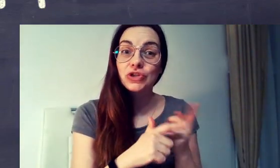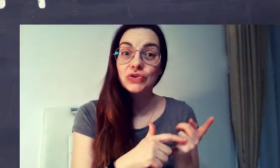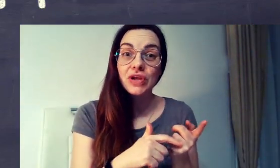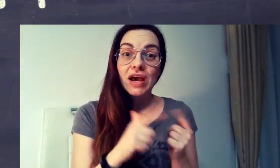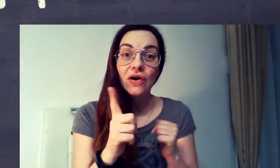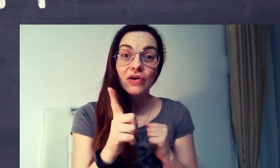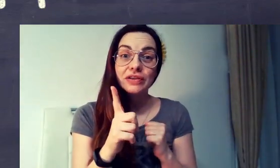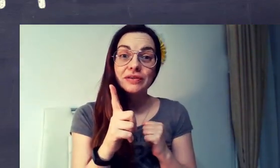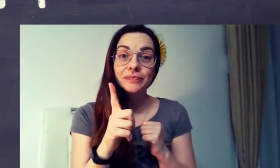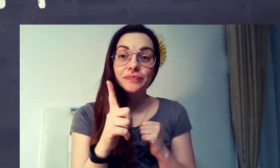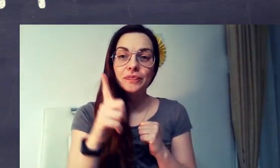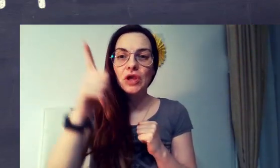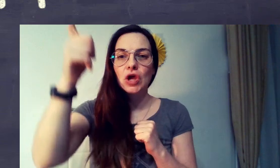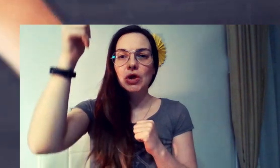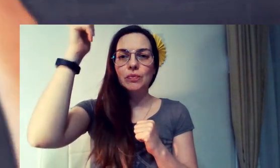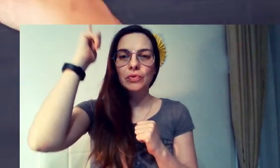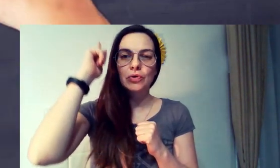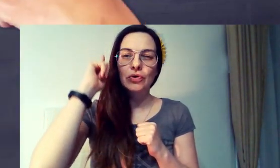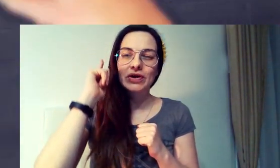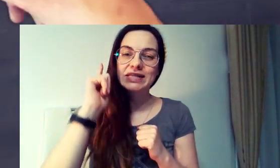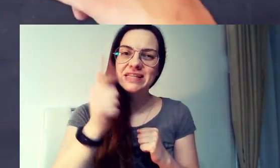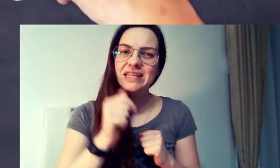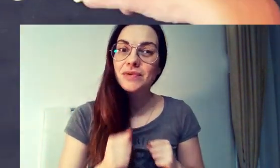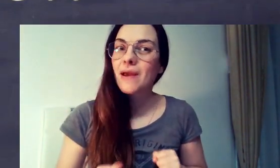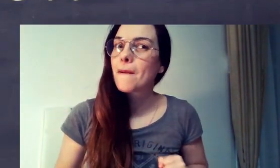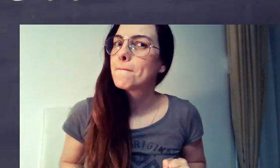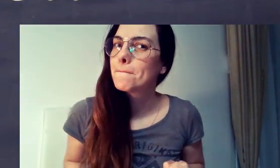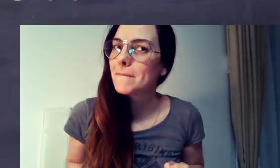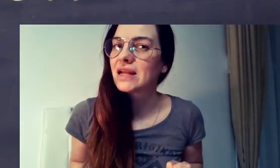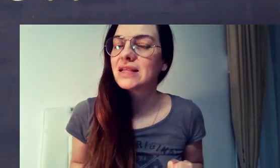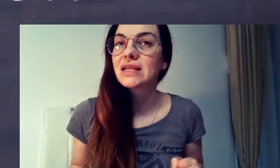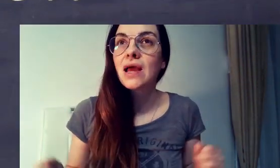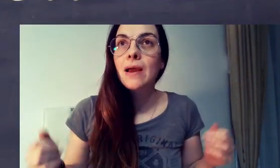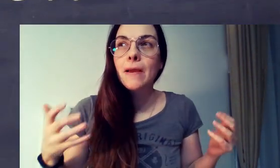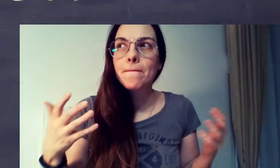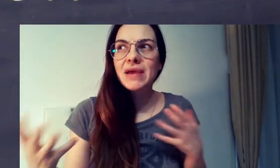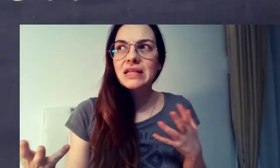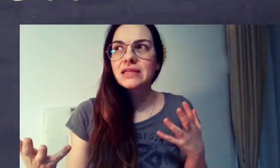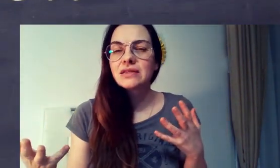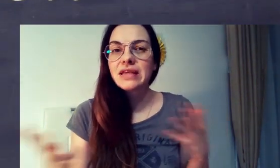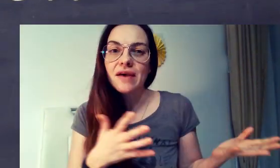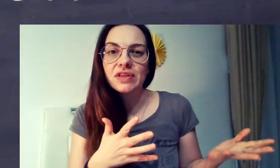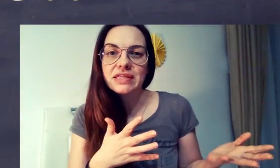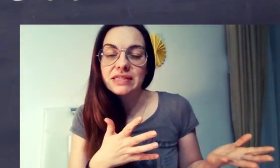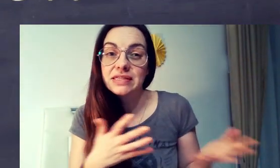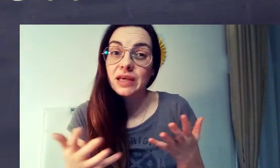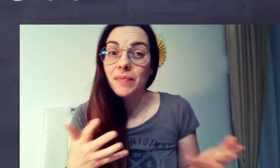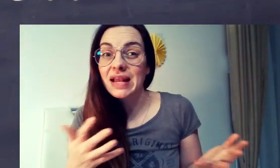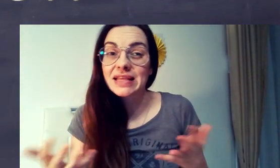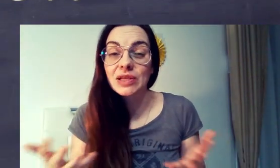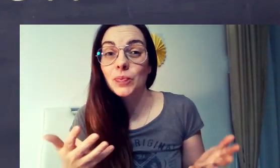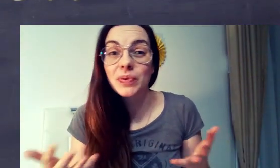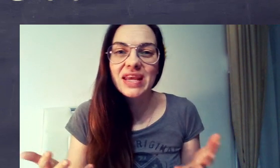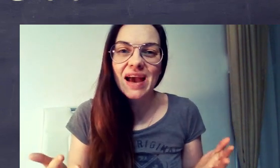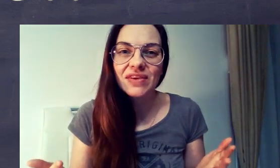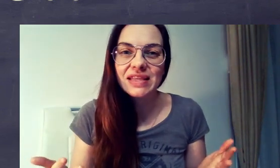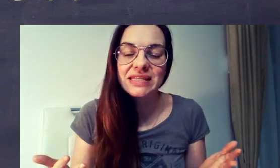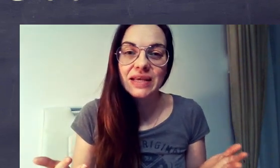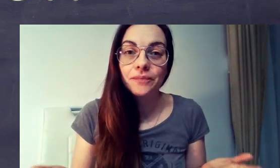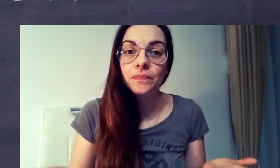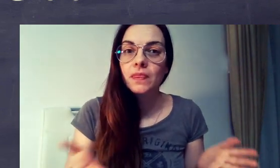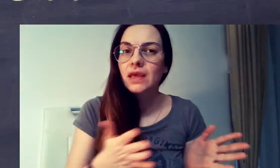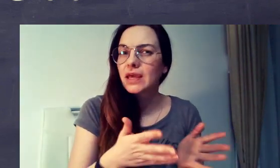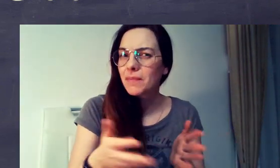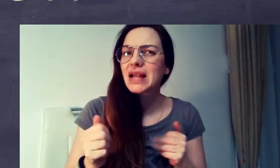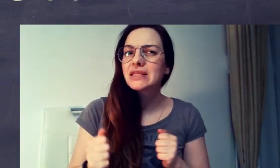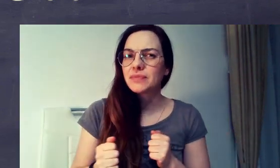ein schöner Ort. Broj 7. Melden. Melden. Javiti Sie sich melden. Prijaviti Sie.